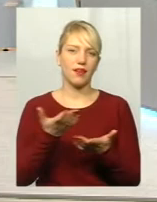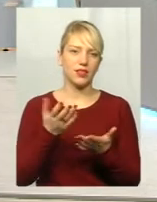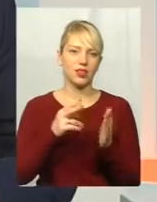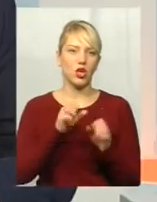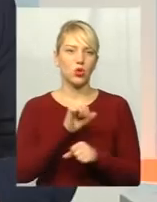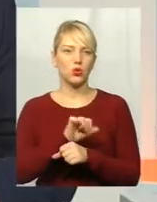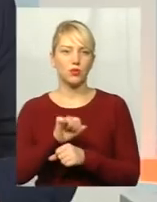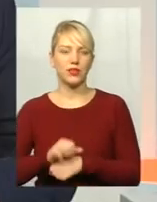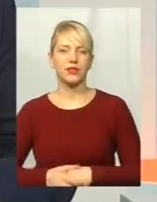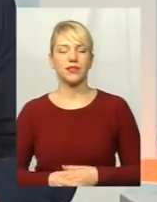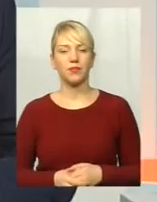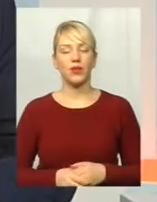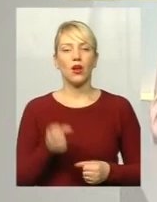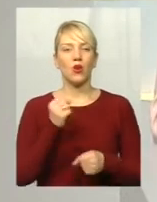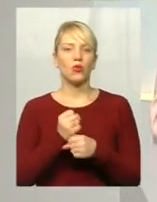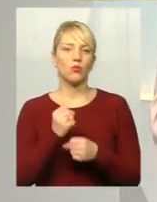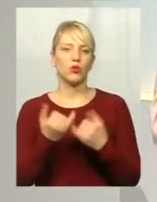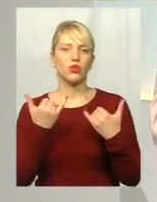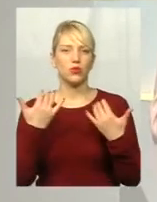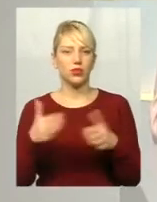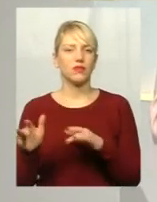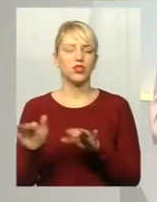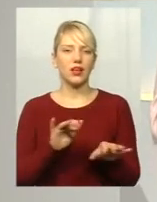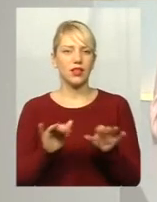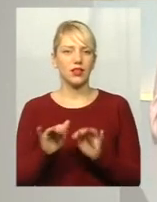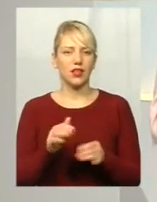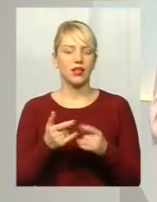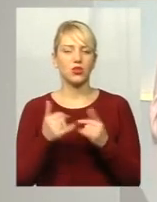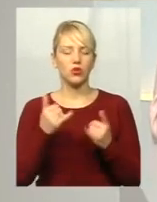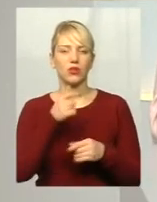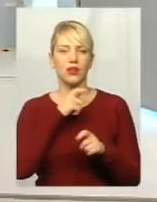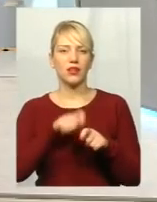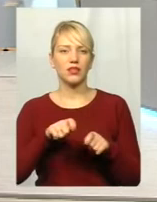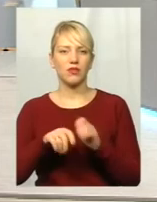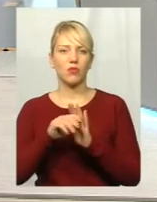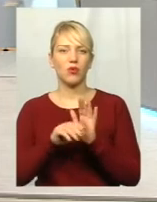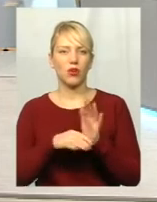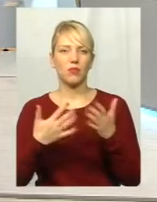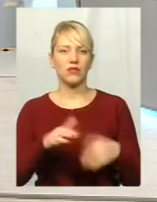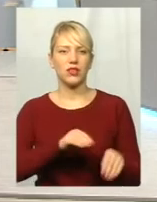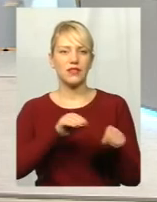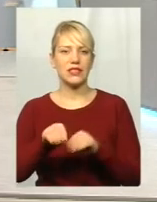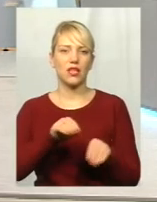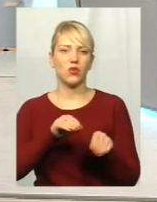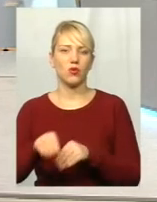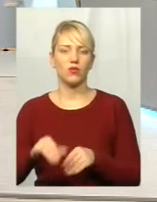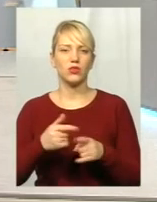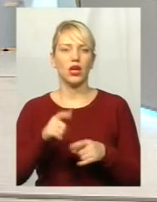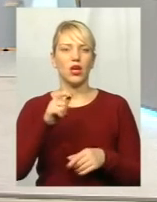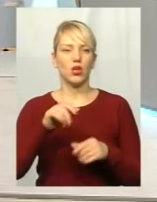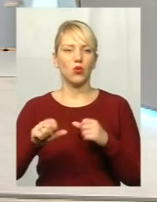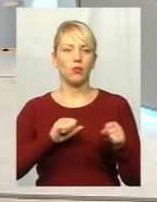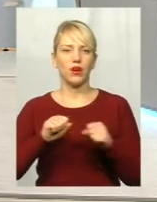По суті робота сьогодні вже йде, і вже сьогодні встановлюються тестові програми, вони вже безпосередньо управління з